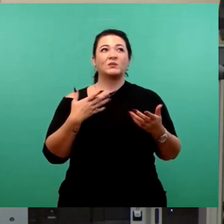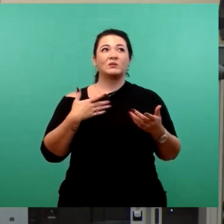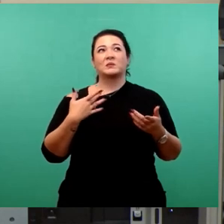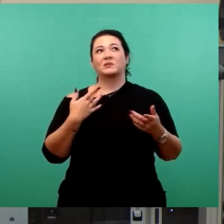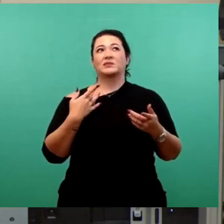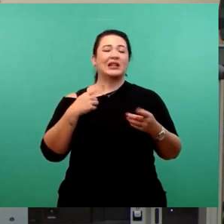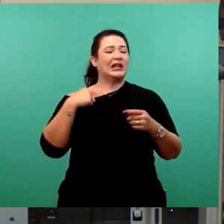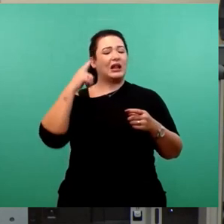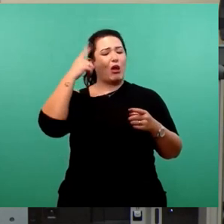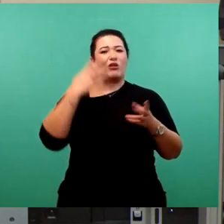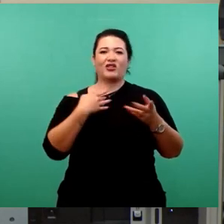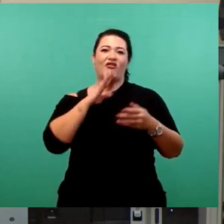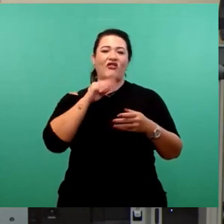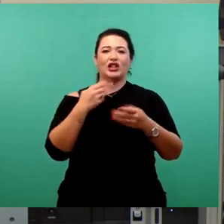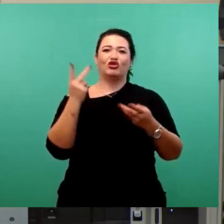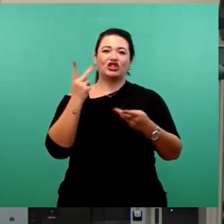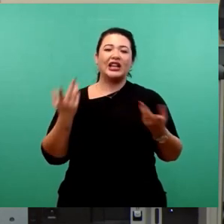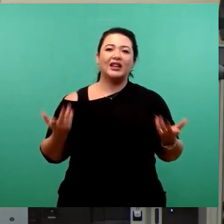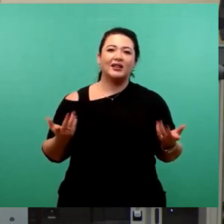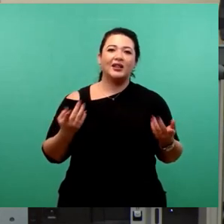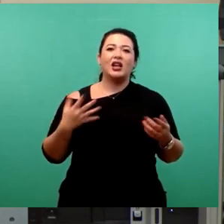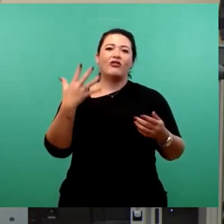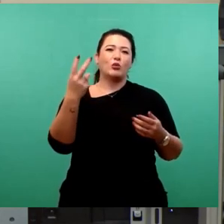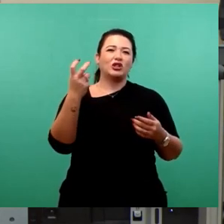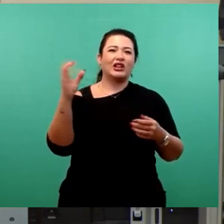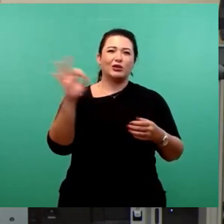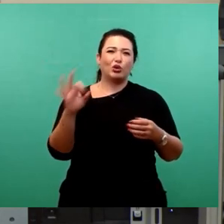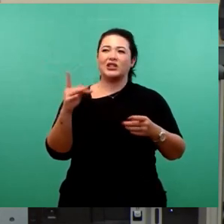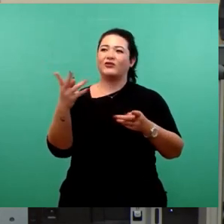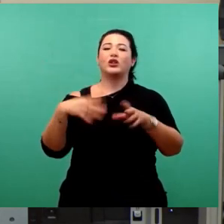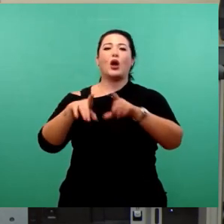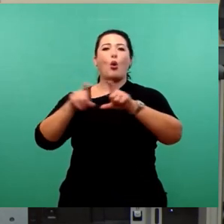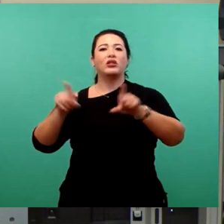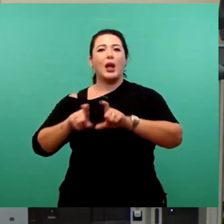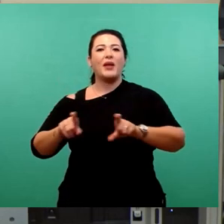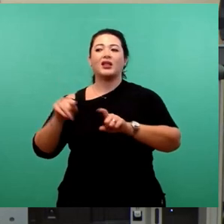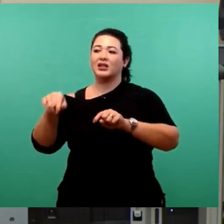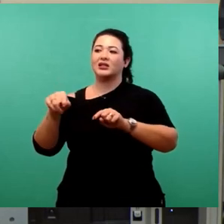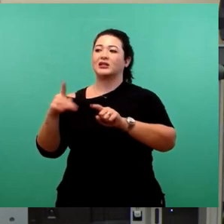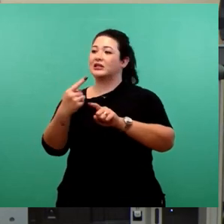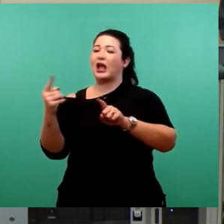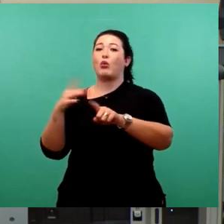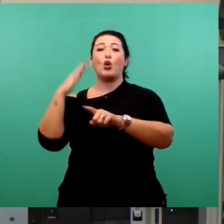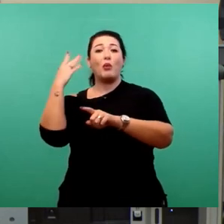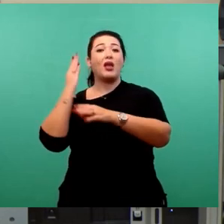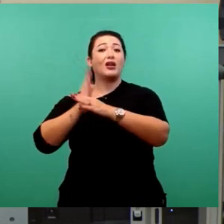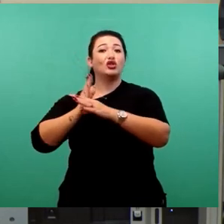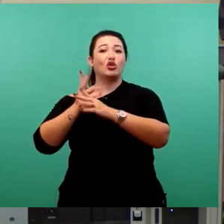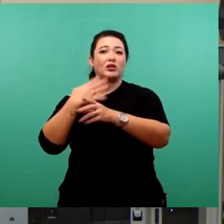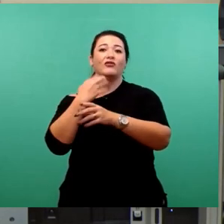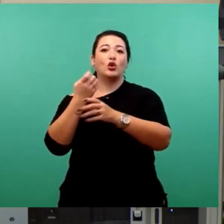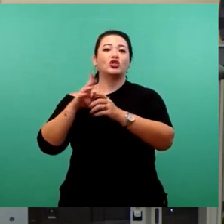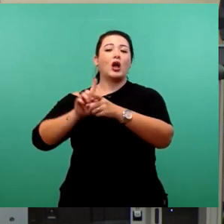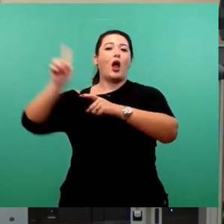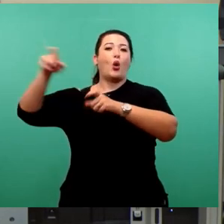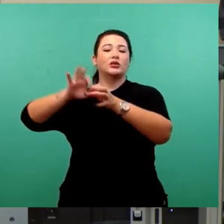Prozent aller Unternehmer sind auf dem Sprung im Mittelstand, dieses Land zu verlassen. Und da haben die Grünen